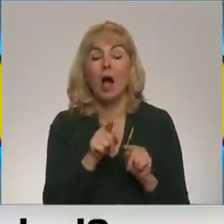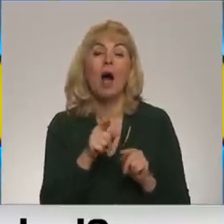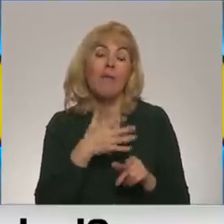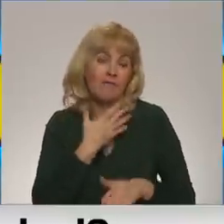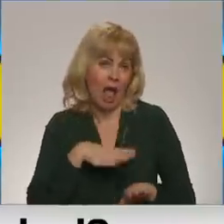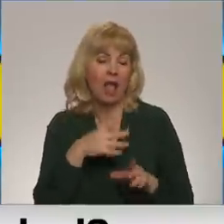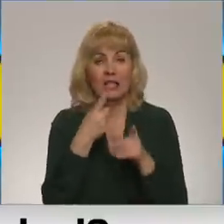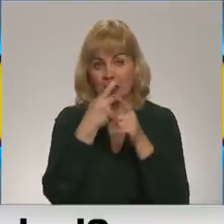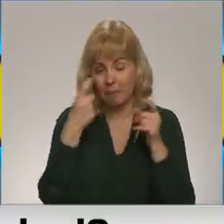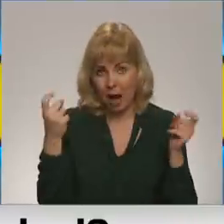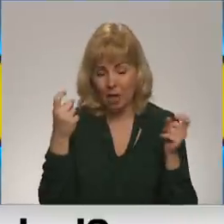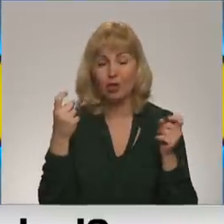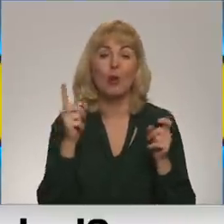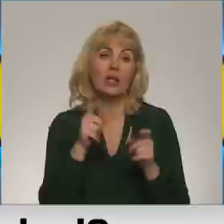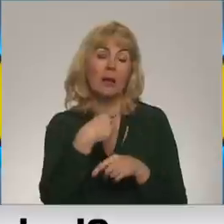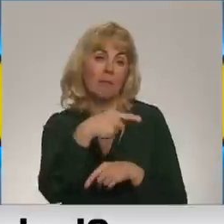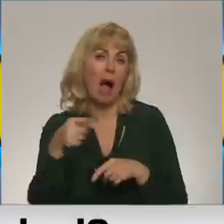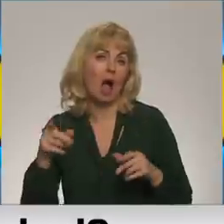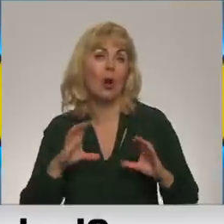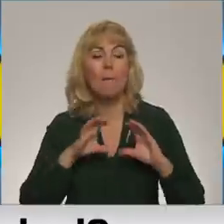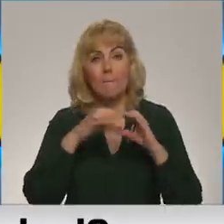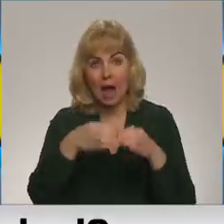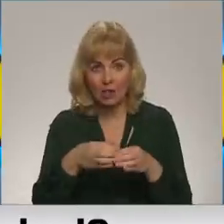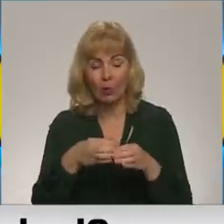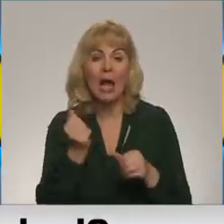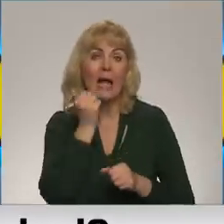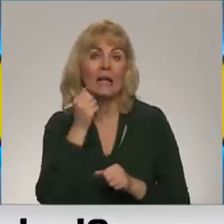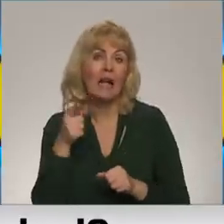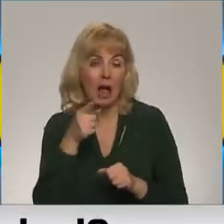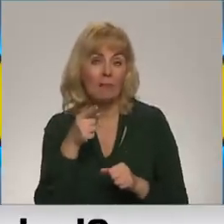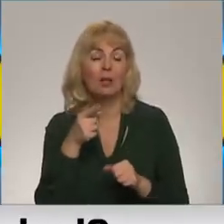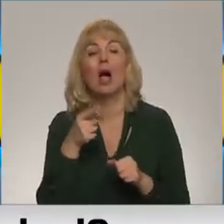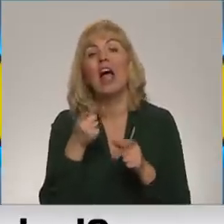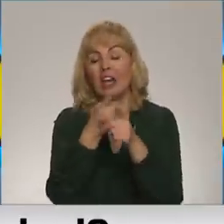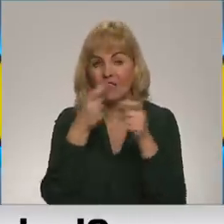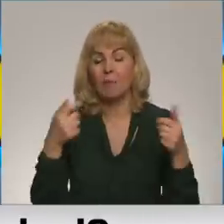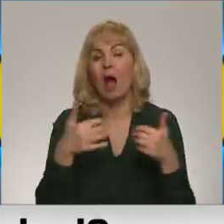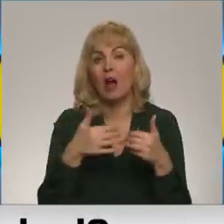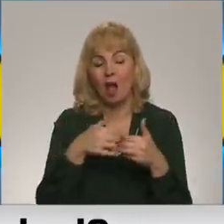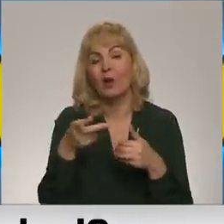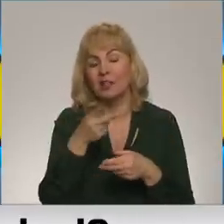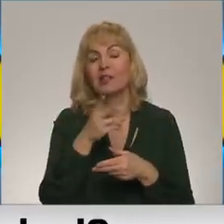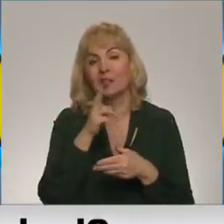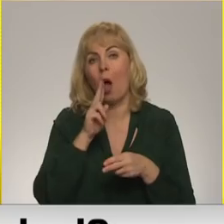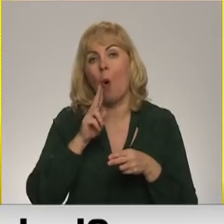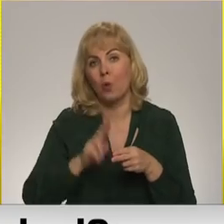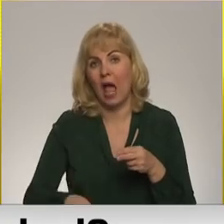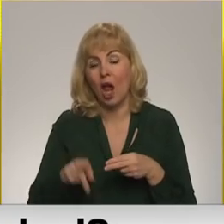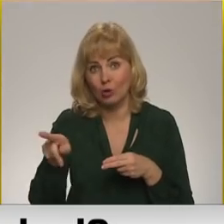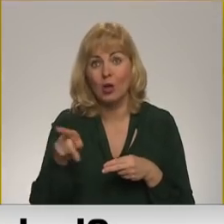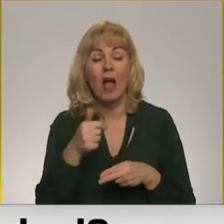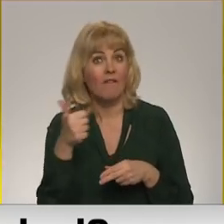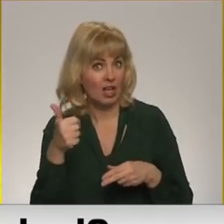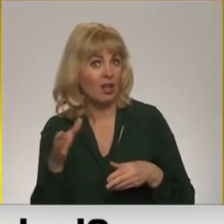paziņot ietumiem. Tas ir tas, sasniec rietumu mēdījus un arī pārējo pasauli. Šinīgadījumā Kremlis informācijas kāru ir zaudējis starptautiski viennozīmīgi. Bet viņi ņems šo